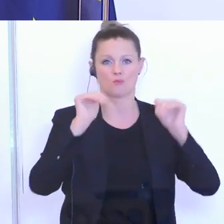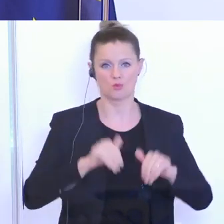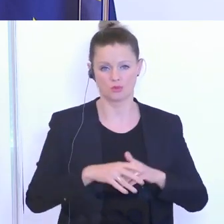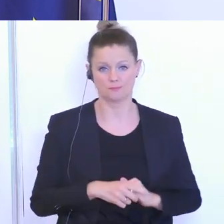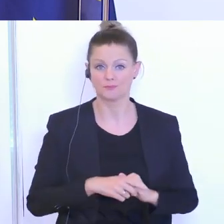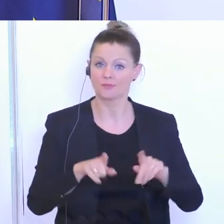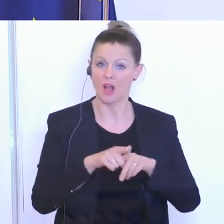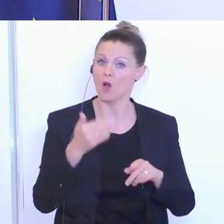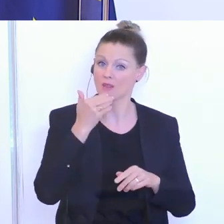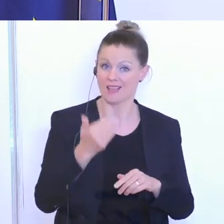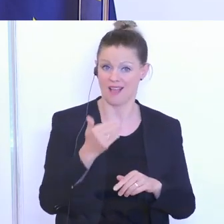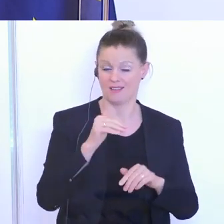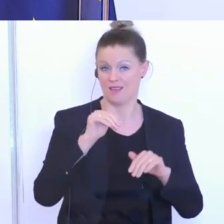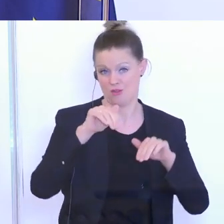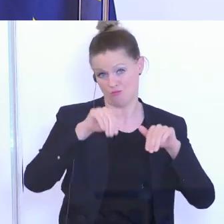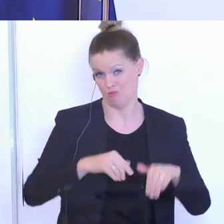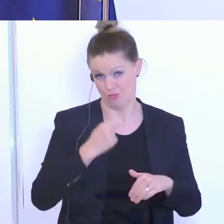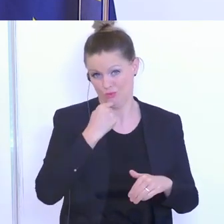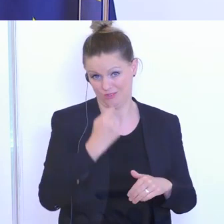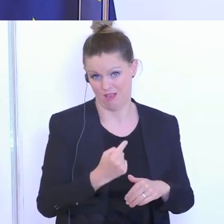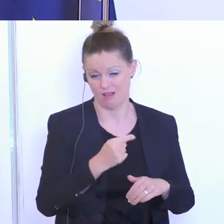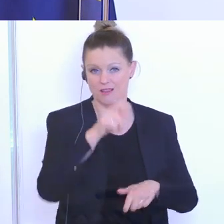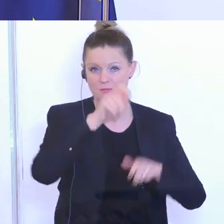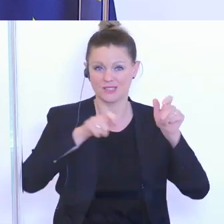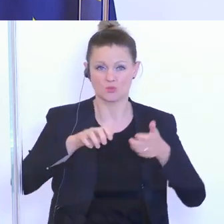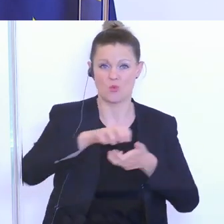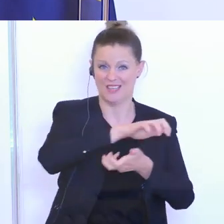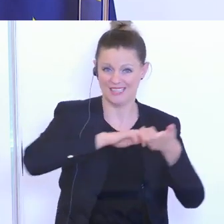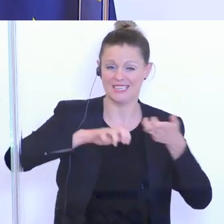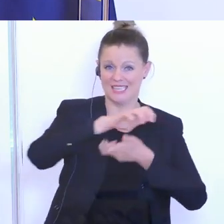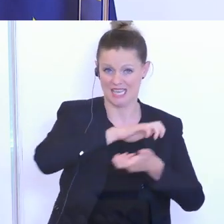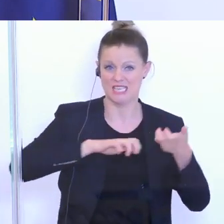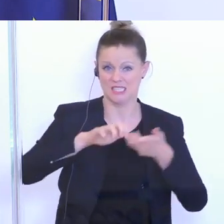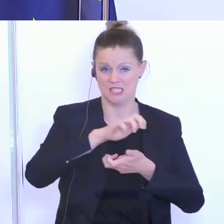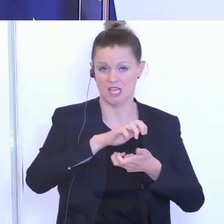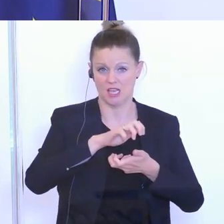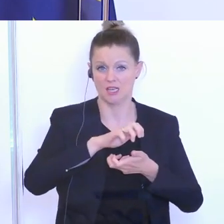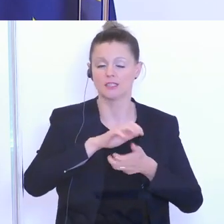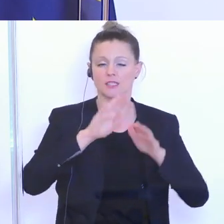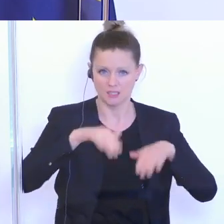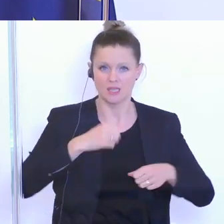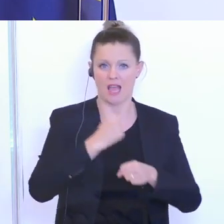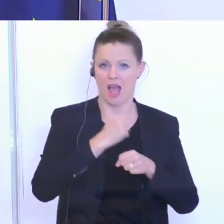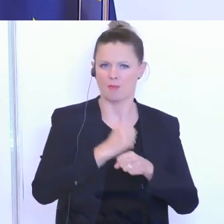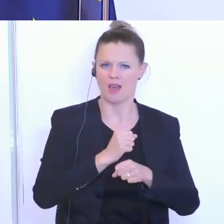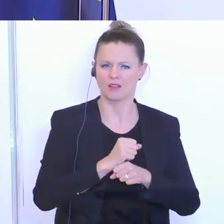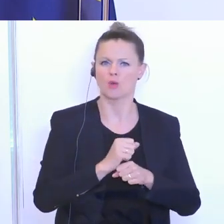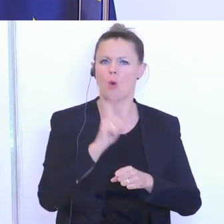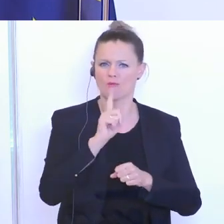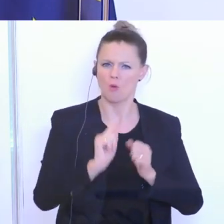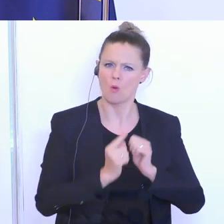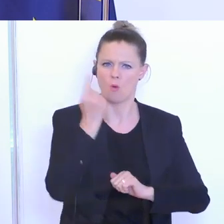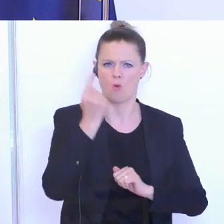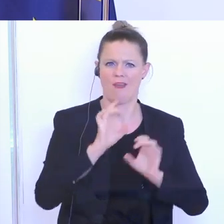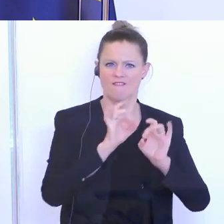auch Danke zu sagen an jene, die sich in der Krise einem erhöhten Infektionsrisiko ausgesetzt haben und daher haben wir heute